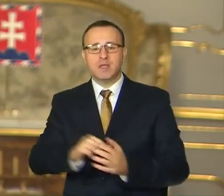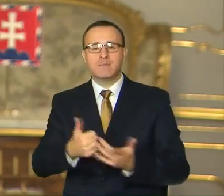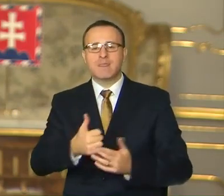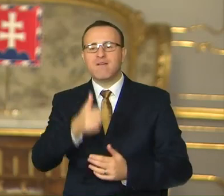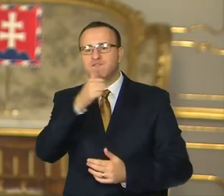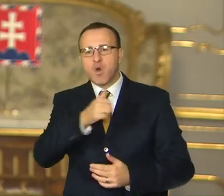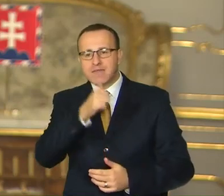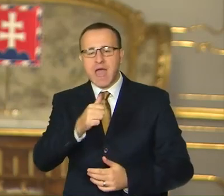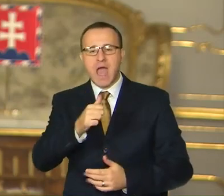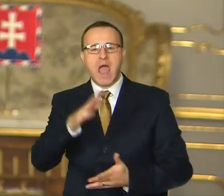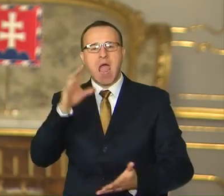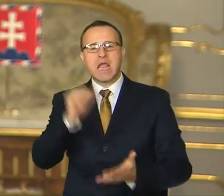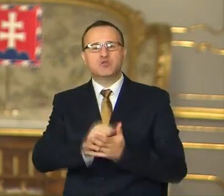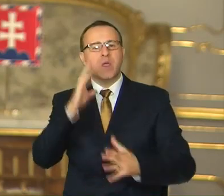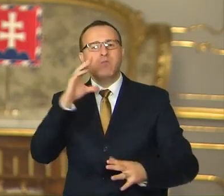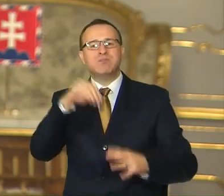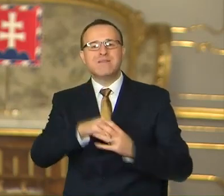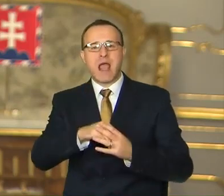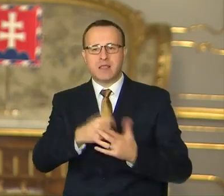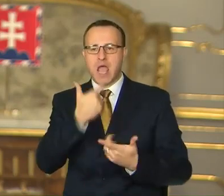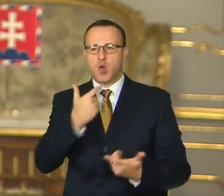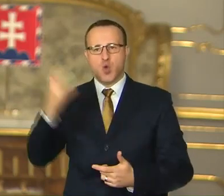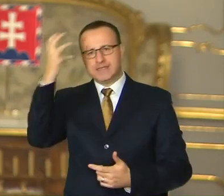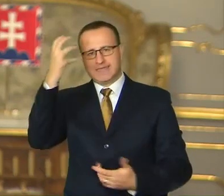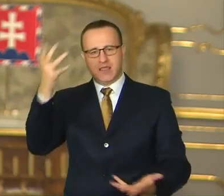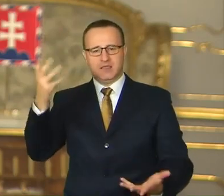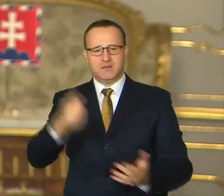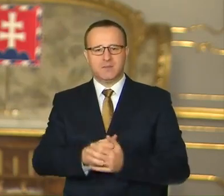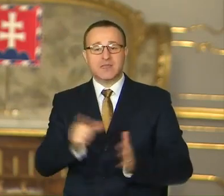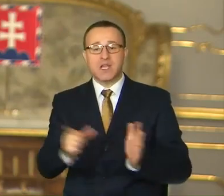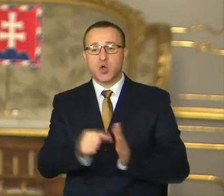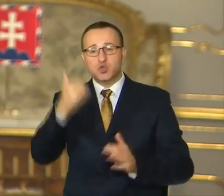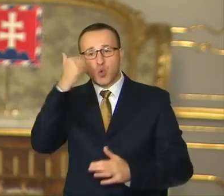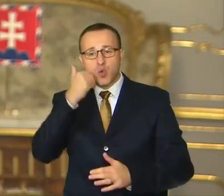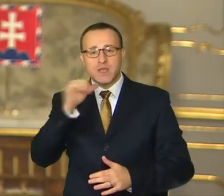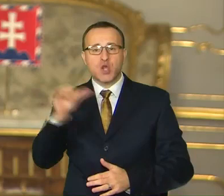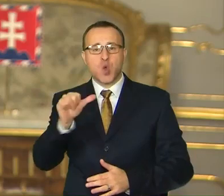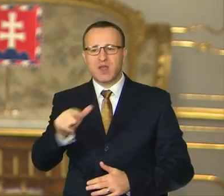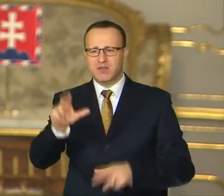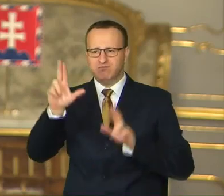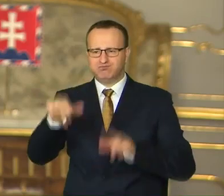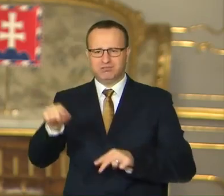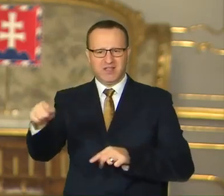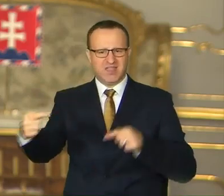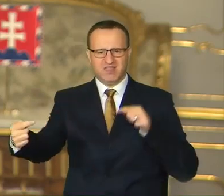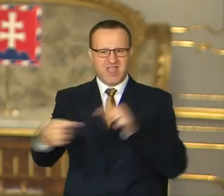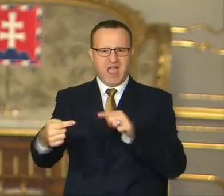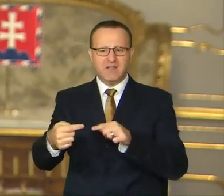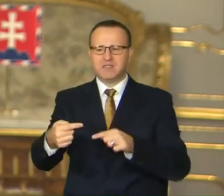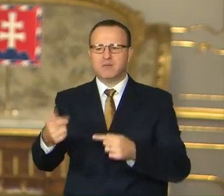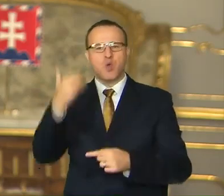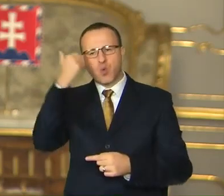a istota bývania nedosiehnuteľným snom. S ľuďmi, ktorí sú objektom nenávisti pre ich